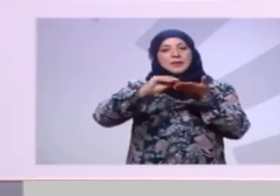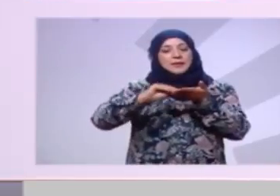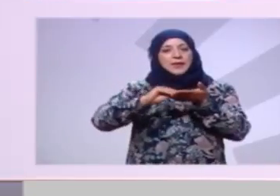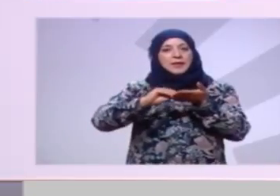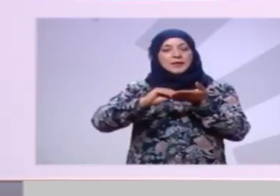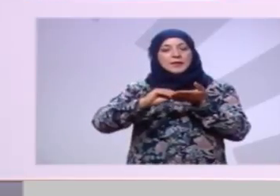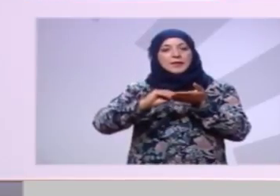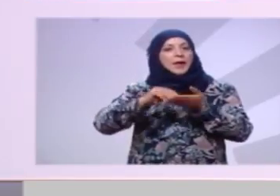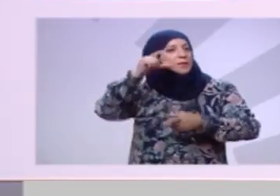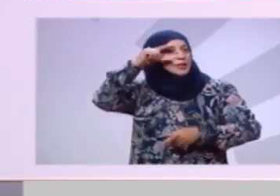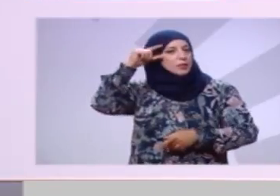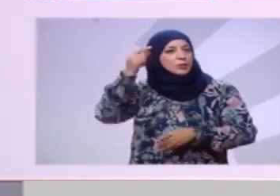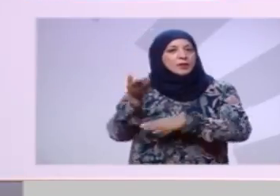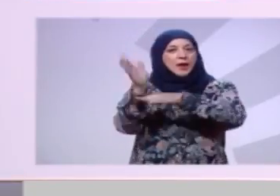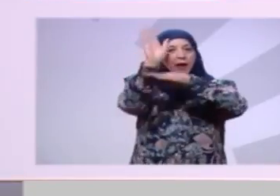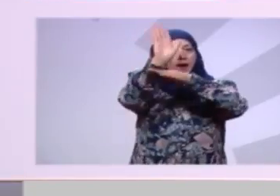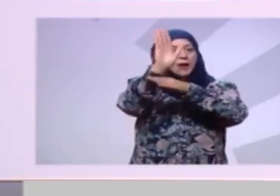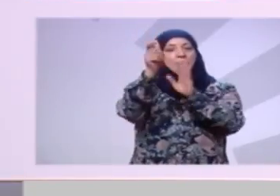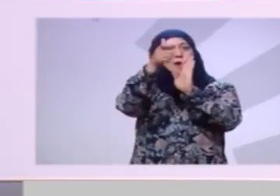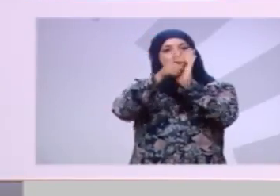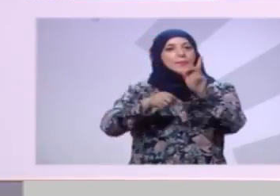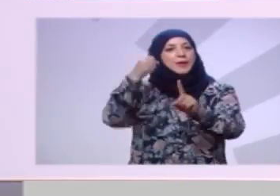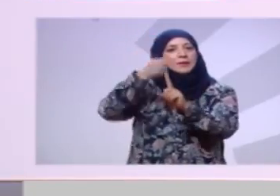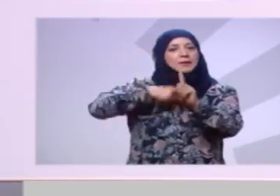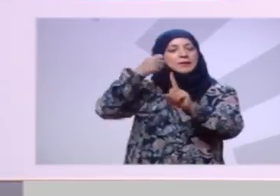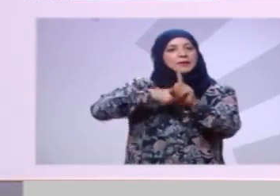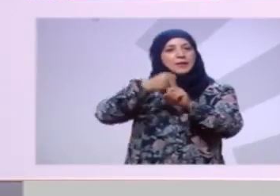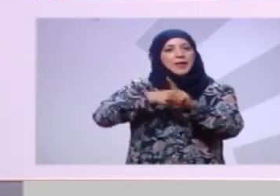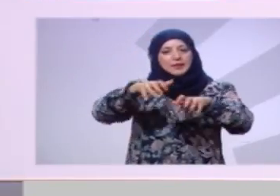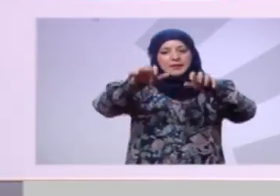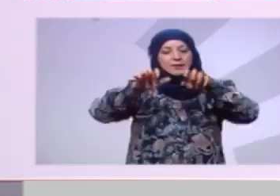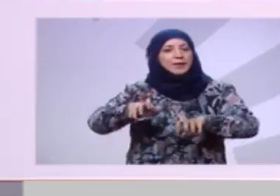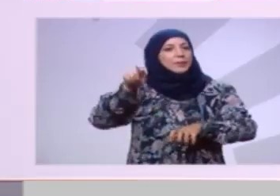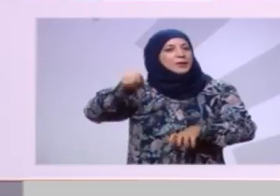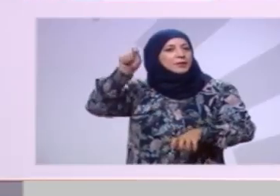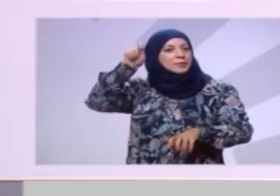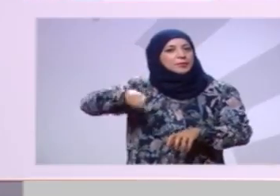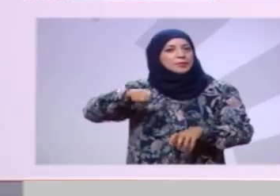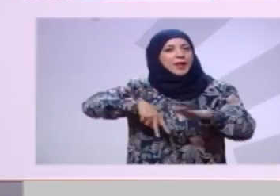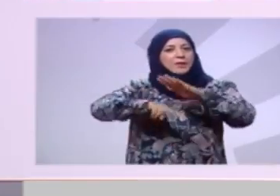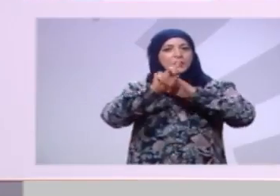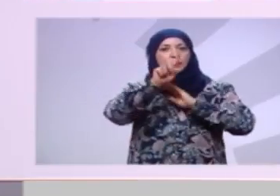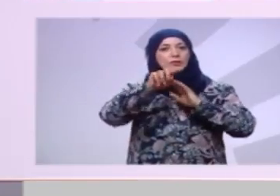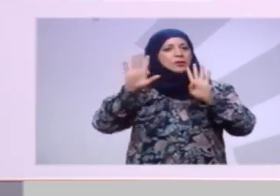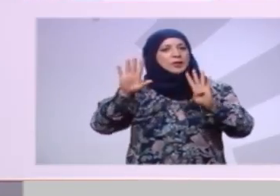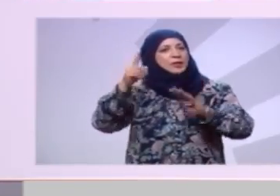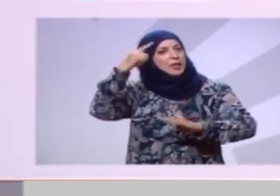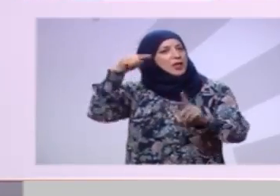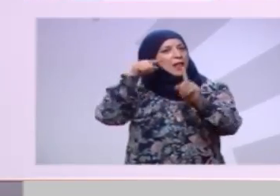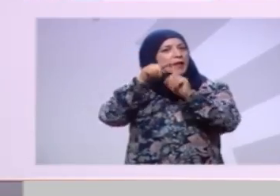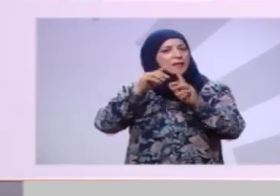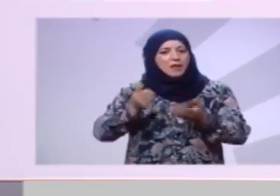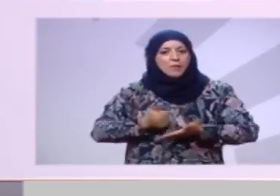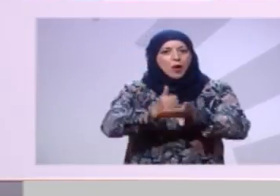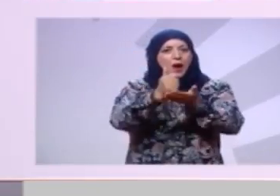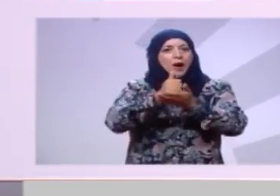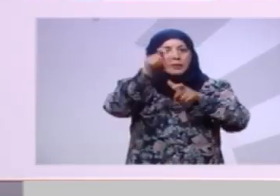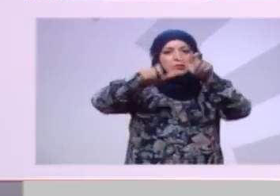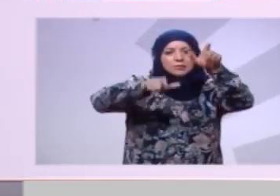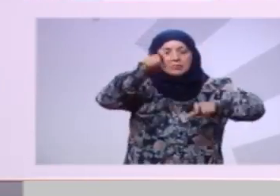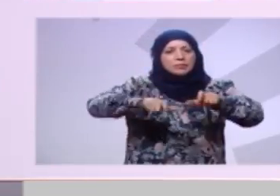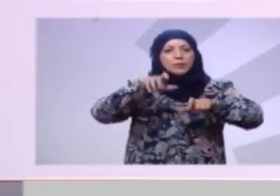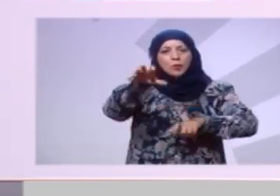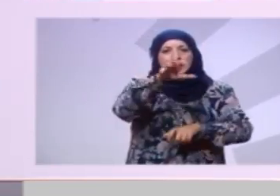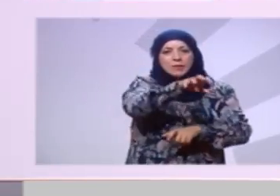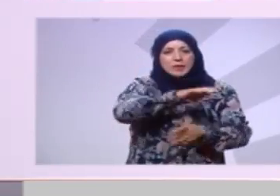قدمت قائمة التحدي قائمة مستقلة لدخامات الشرعية 2019 غاية هي مساعدة الجهة ومحاولة تحل المشاكل